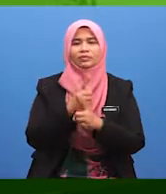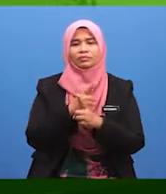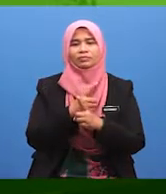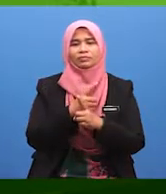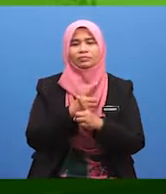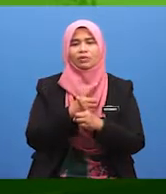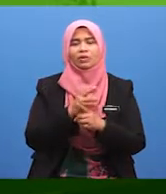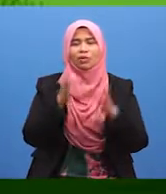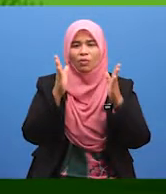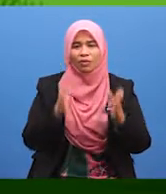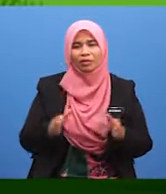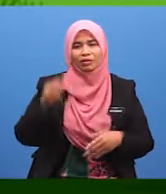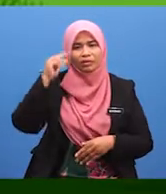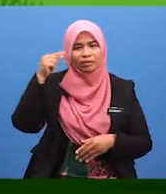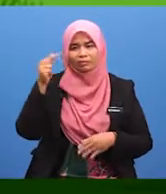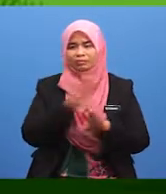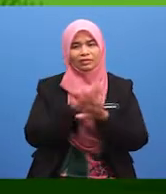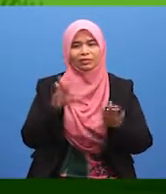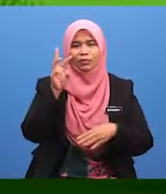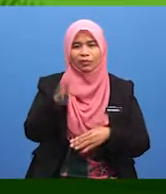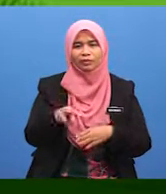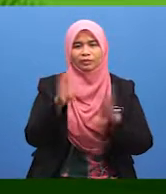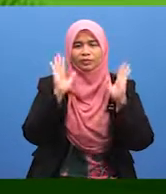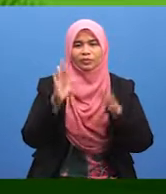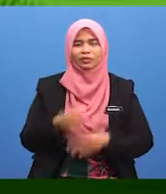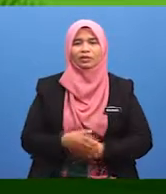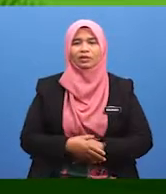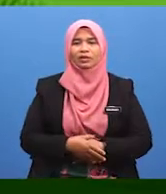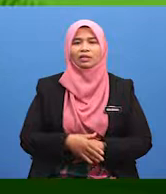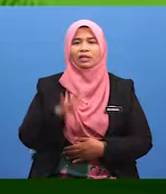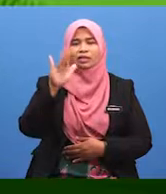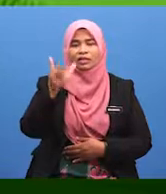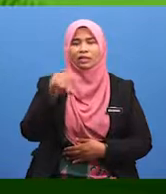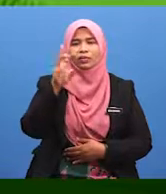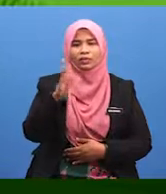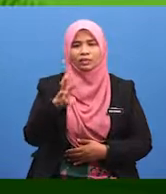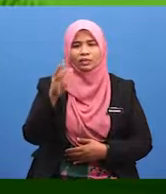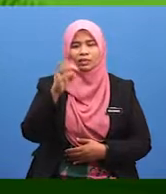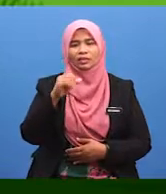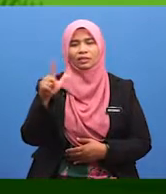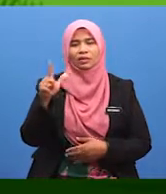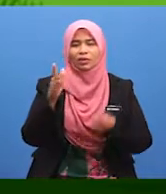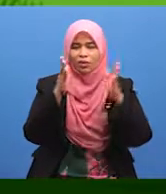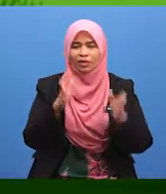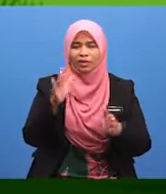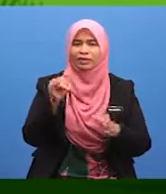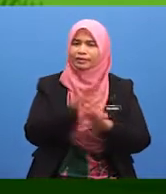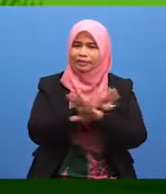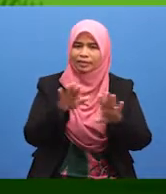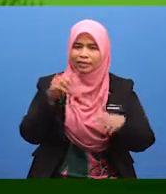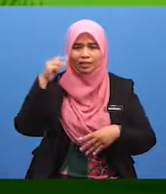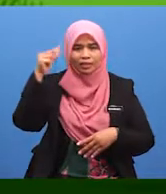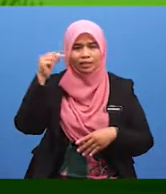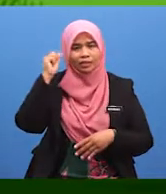betul. Orang gila tidak wajib. Yang wajib itu hanya orang yang tidak gila